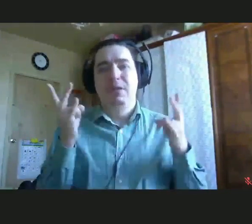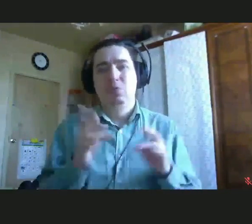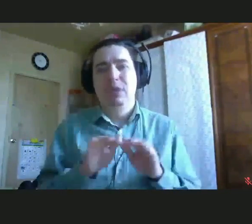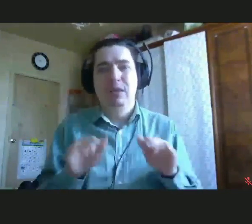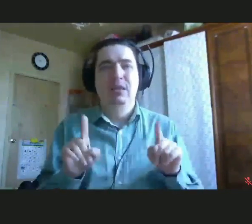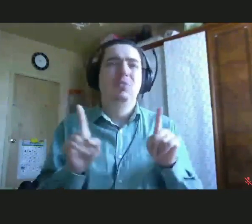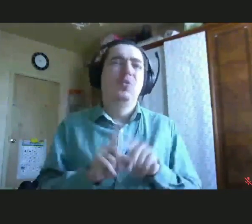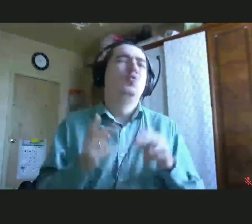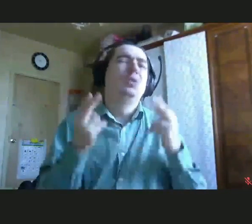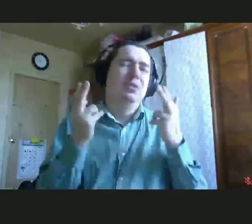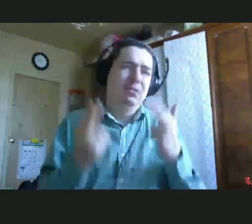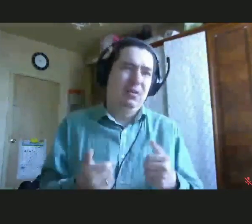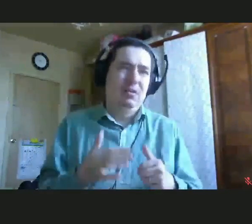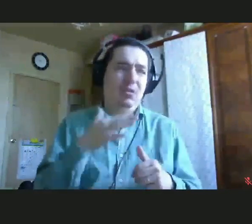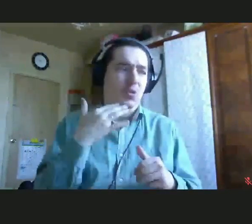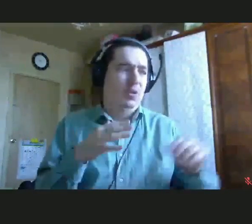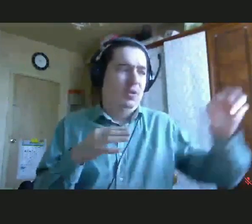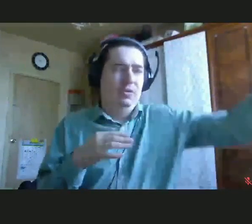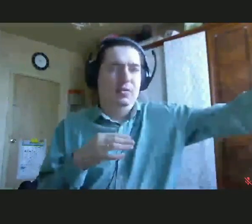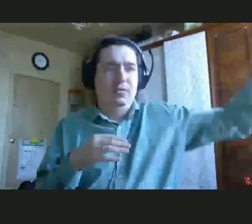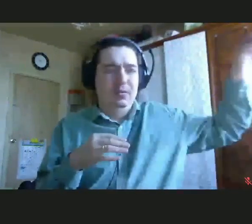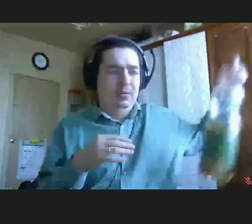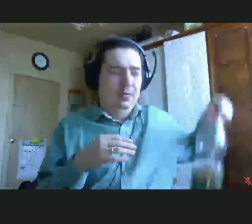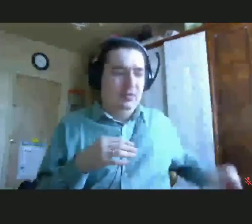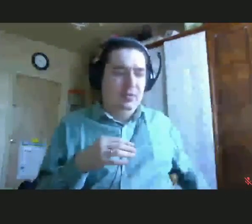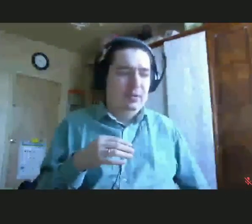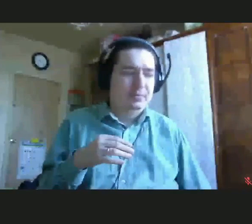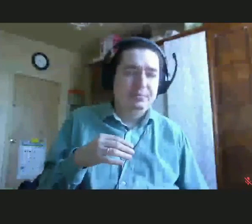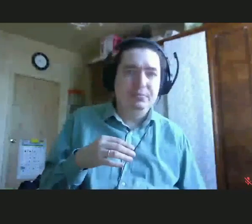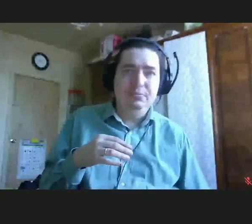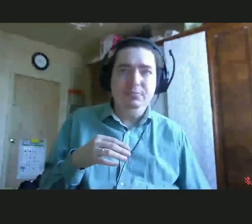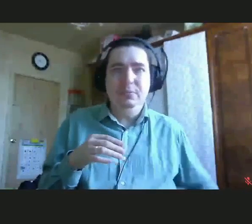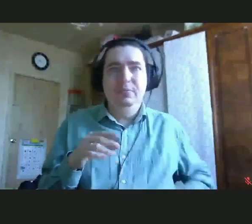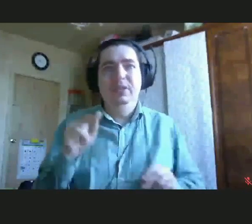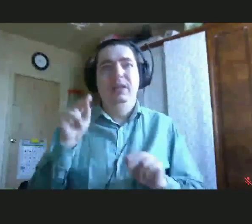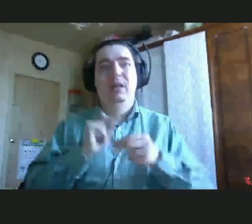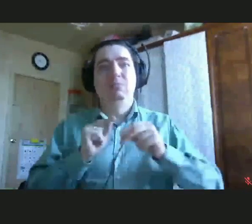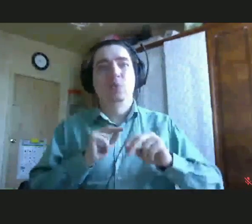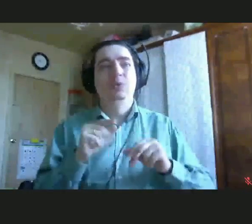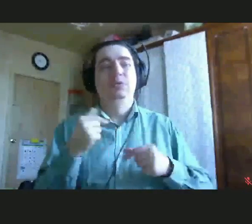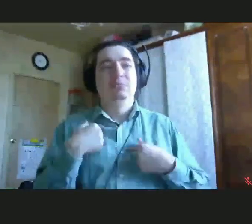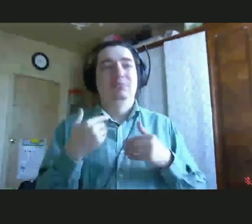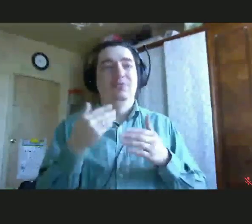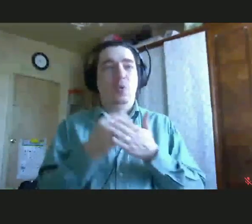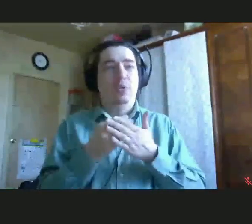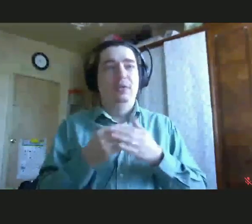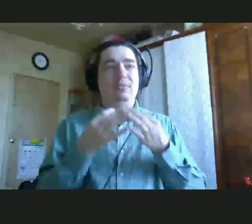Многие фонды сейчас предоставляют возможность работать детям разных возрастов, начиная